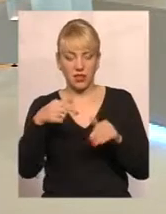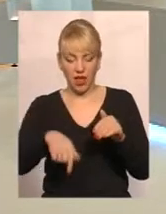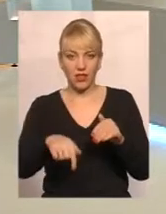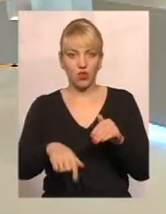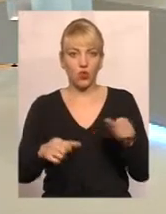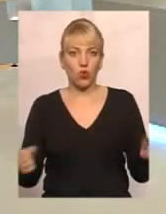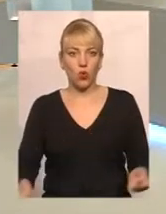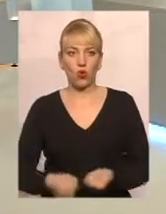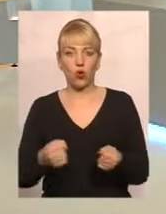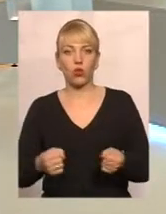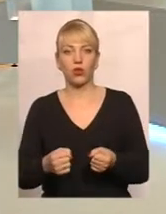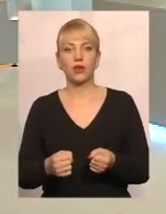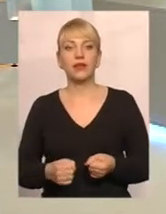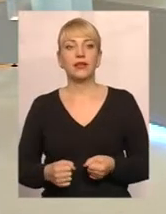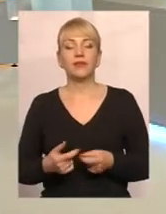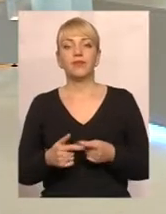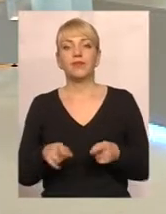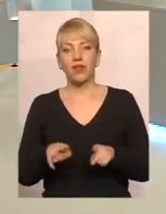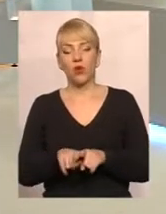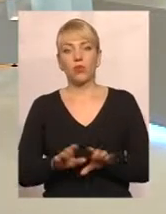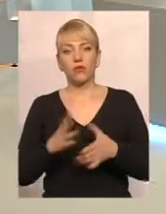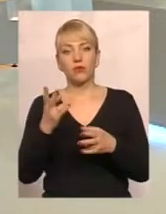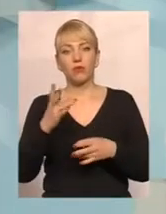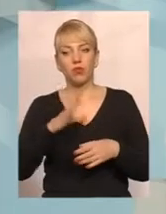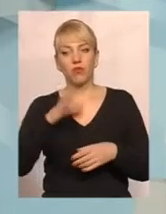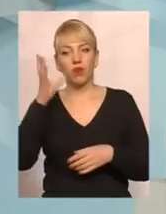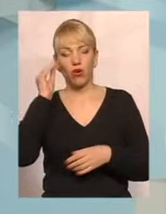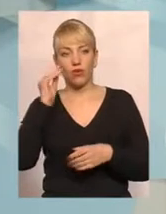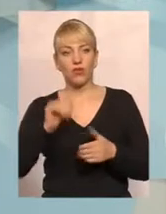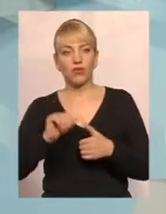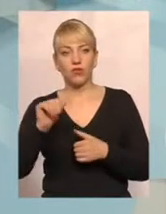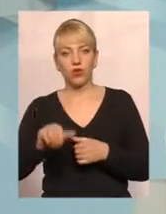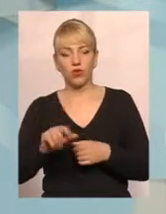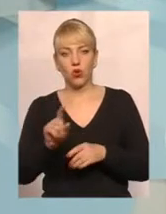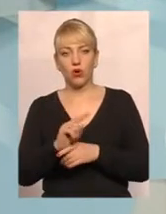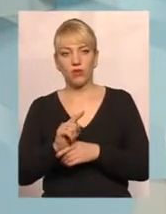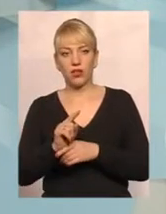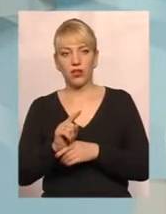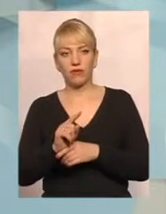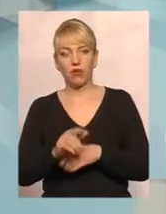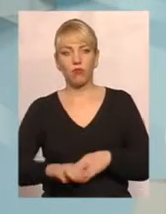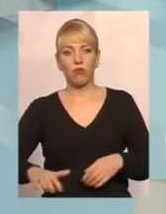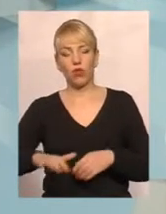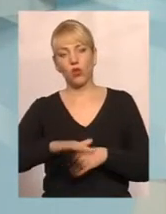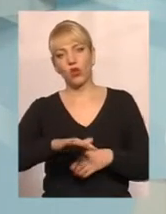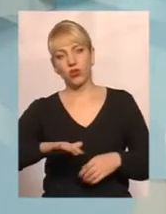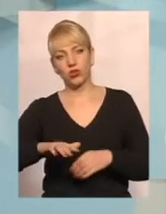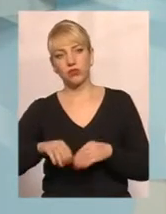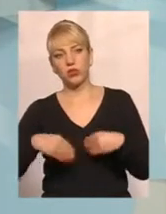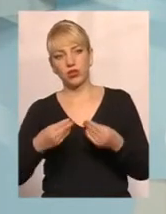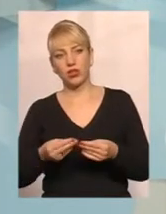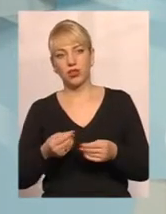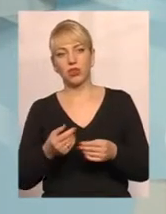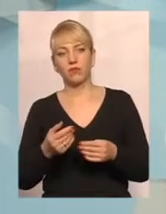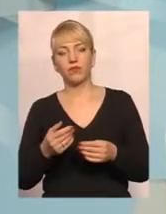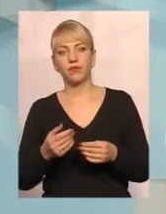Що ви порадите в такому випадку? Було враховано виключно норматив площі. При наданні субсидії враховується